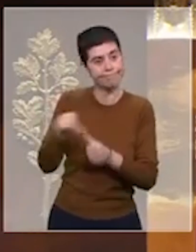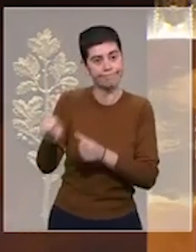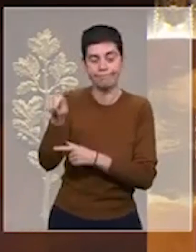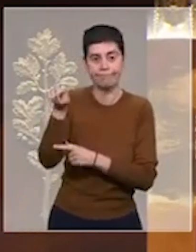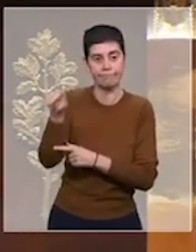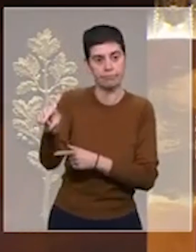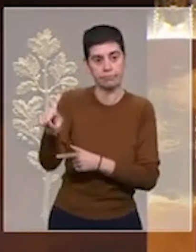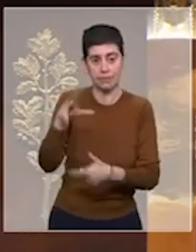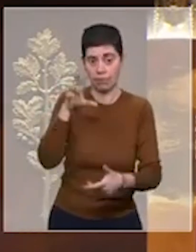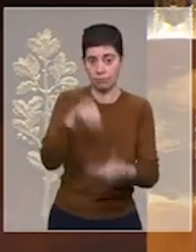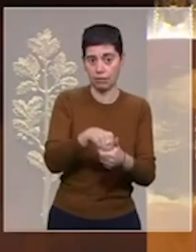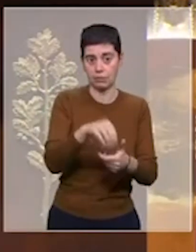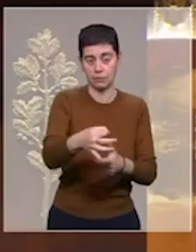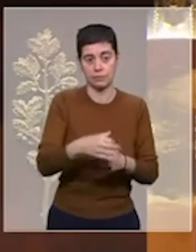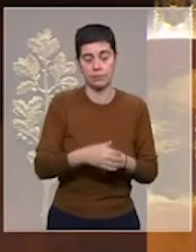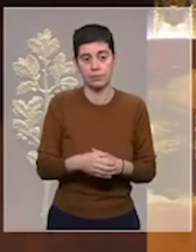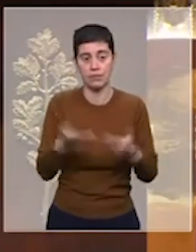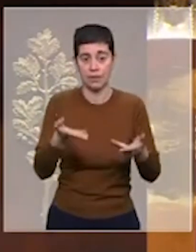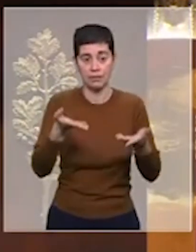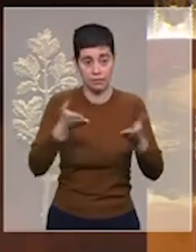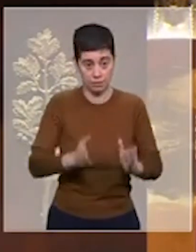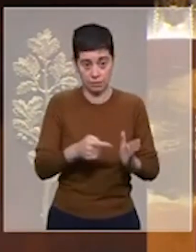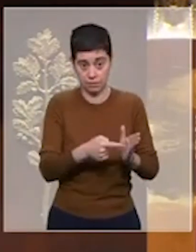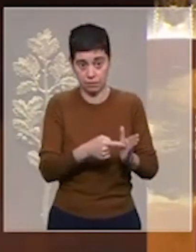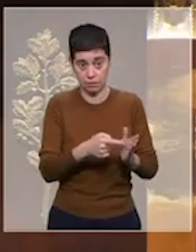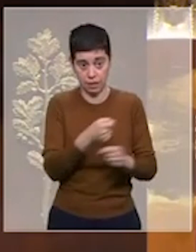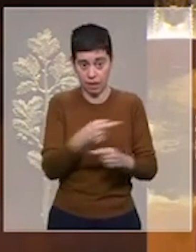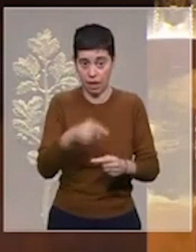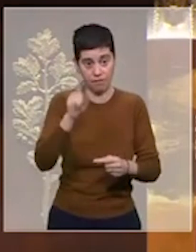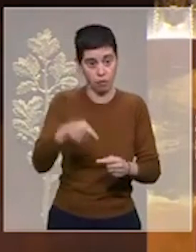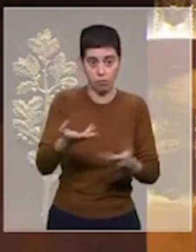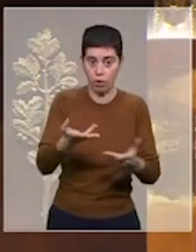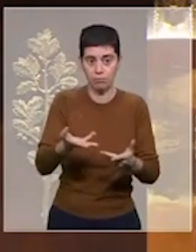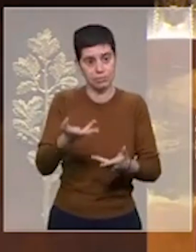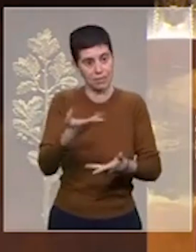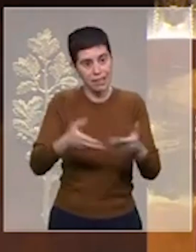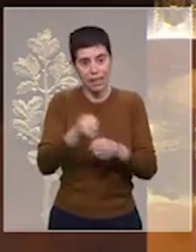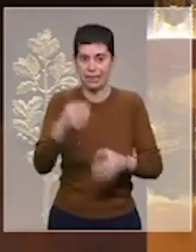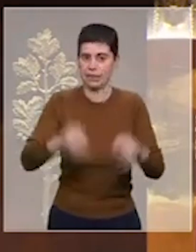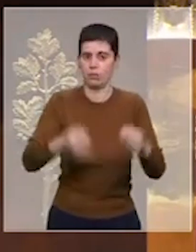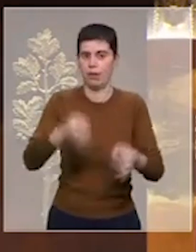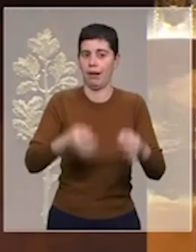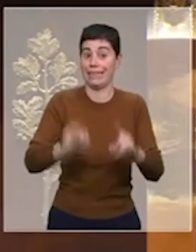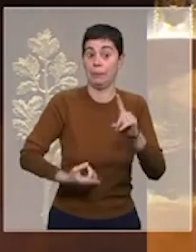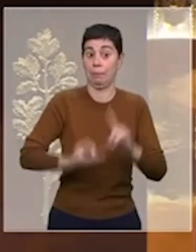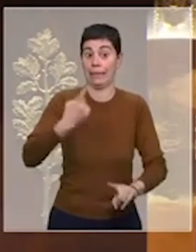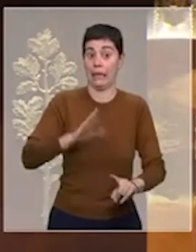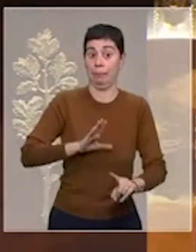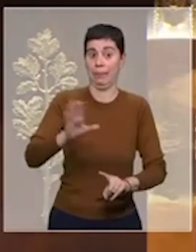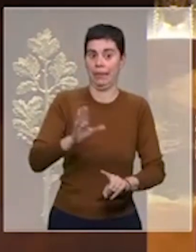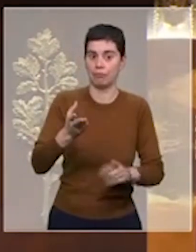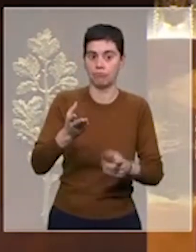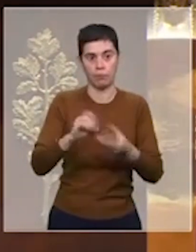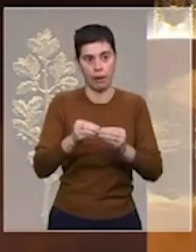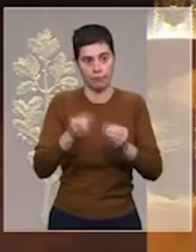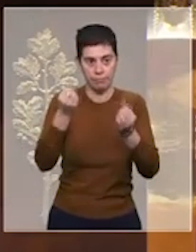c'est que cette résolution soutient l'idée de création d'un tribunal spécial. Et c'est ce tribunal qui doit établir